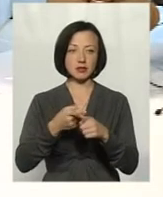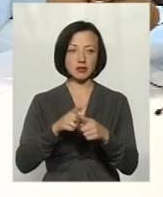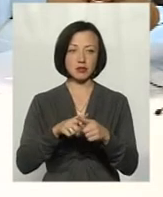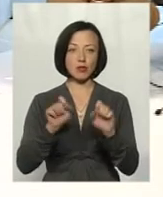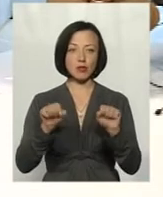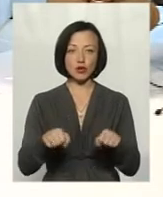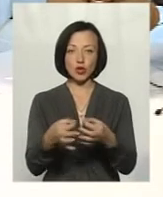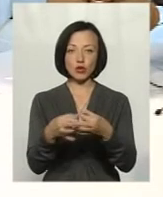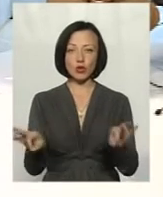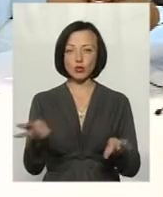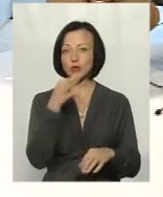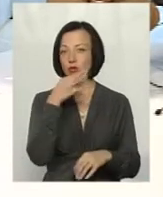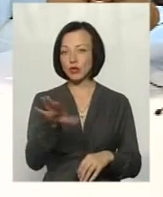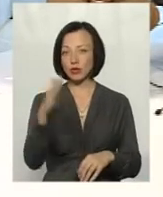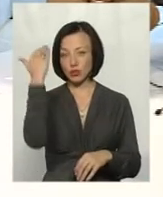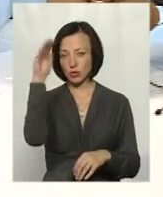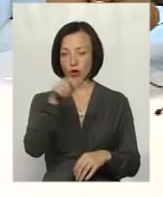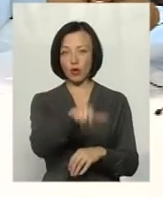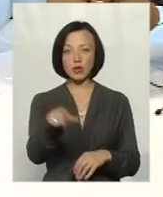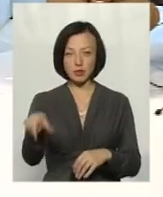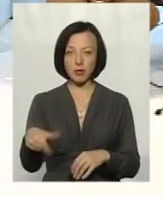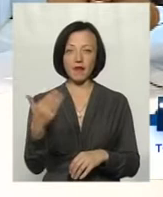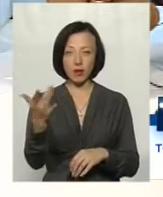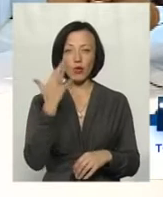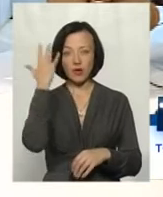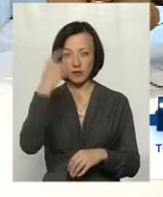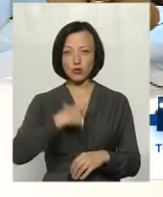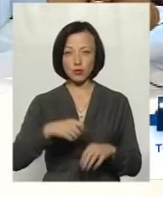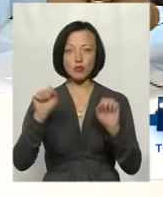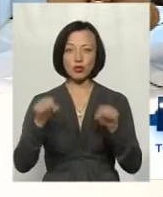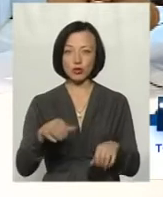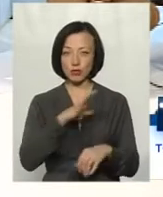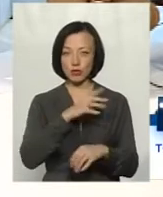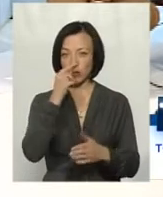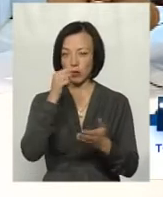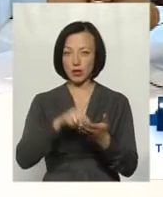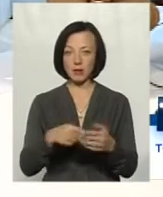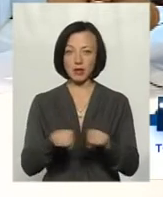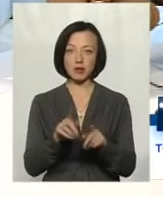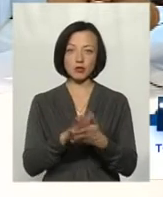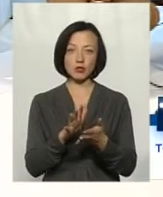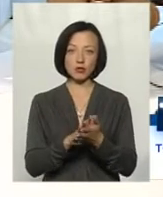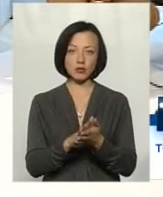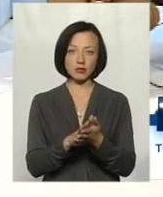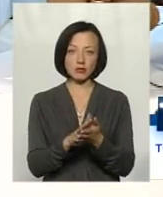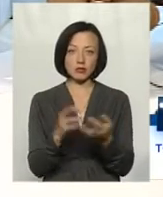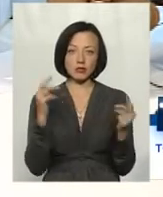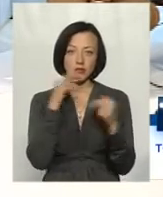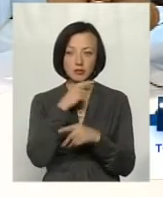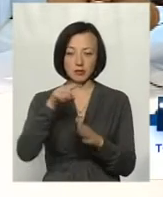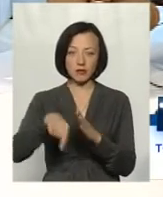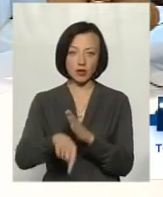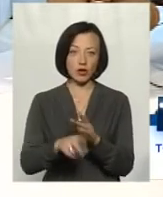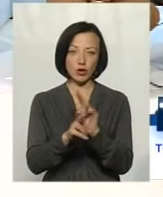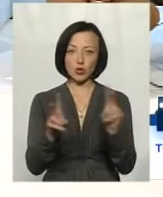може бути до них доступ будь-яких сторонніх осіб, а ви уявіть собі, що може бути, якщо потрапить яка забронюча речовинка у свердловину.